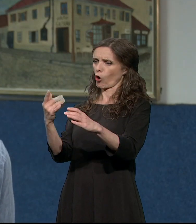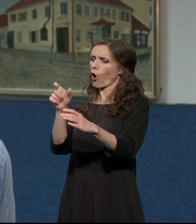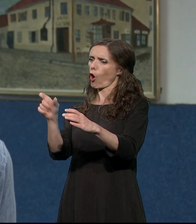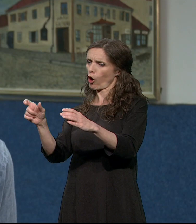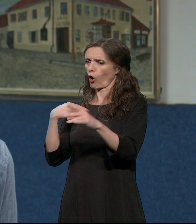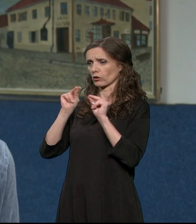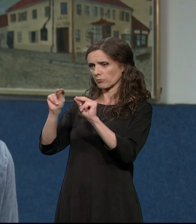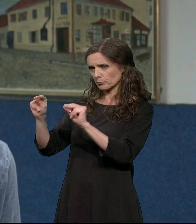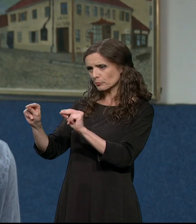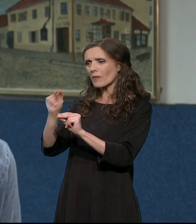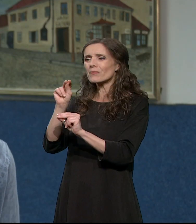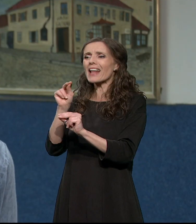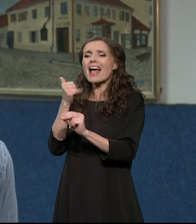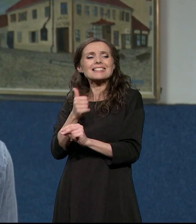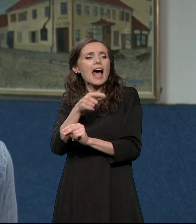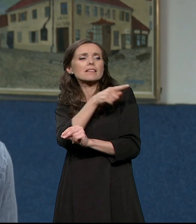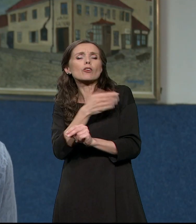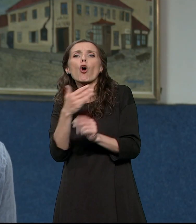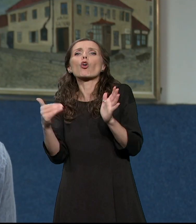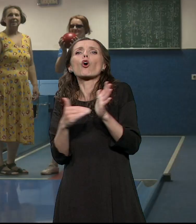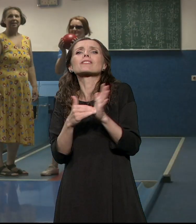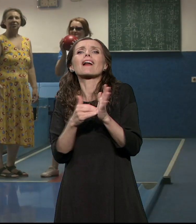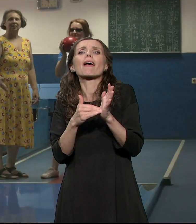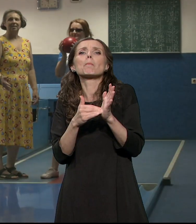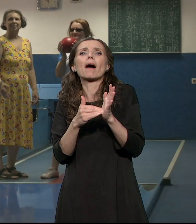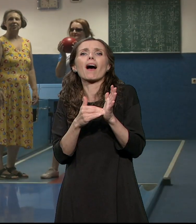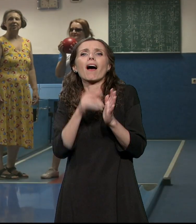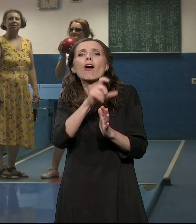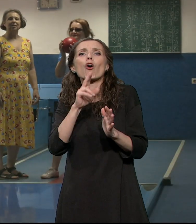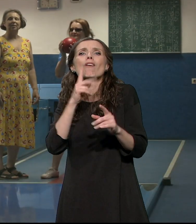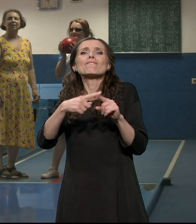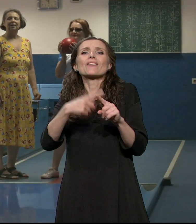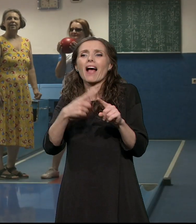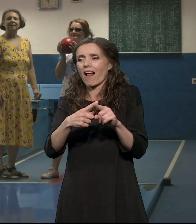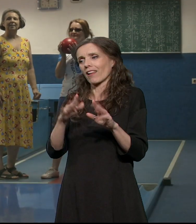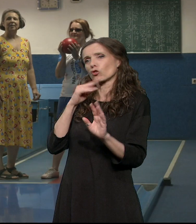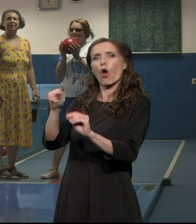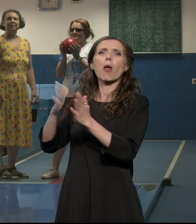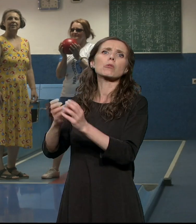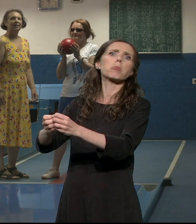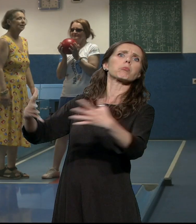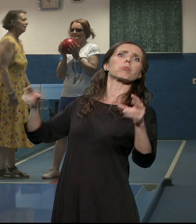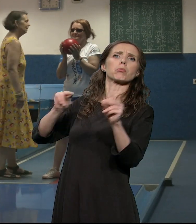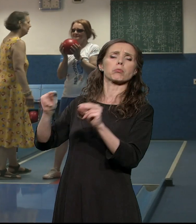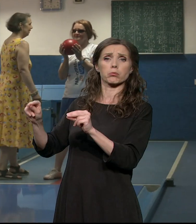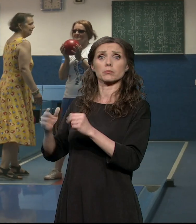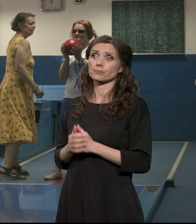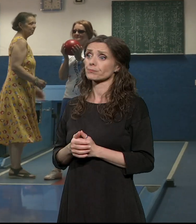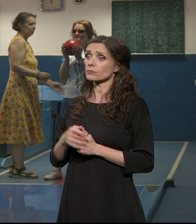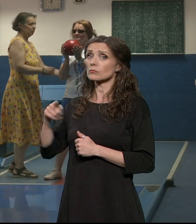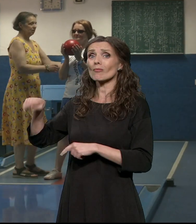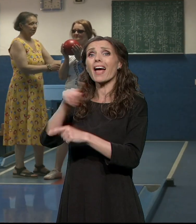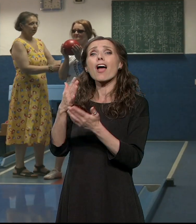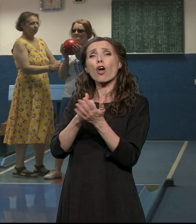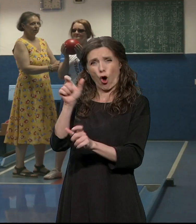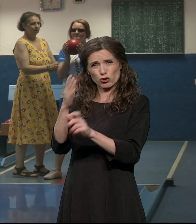potrebu za asistencijom za korisnike koji su ostali bez asistenta. Inače, da kažem, interesovanje korisnika je veliko, 15 ljudi je trenutno